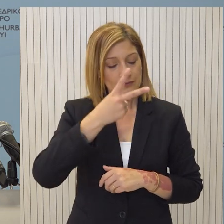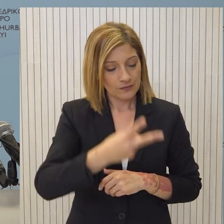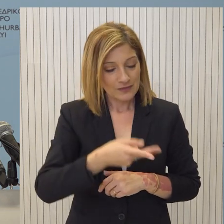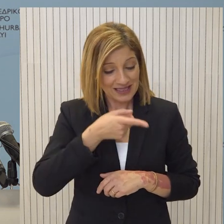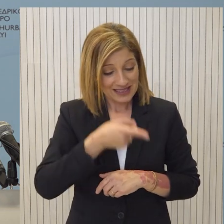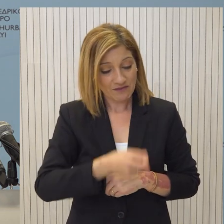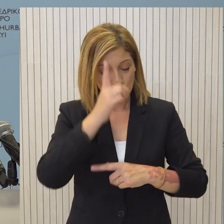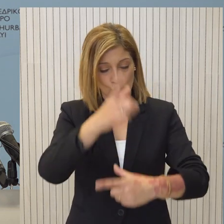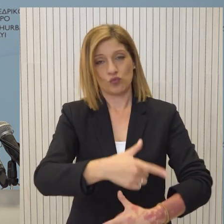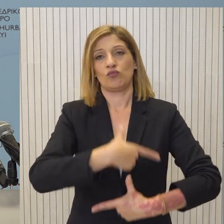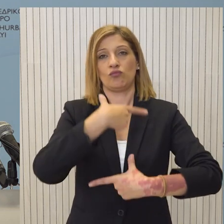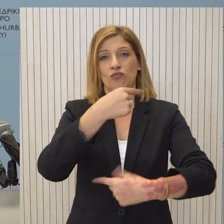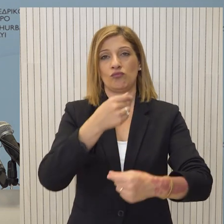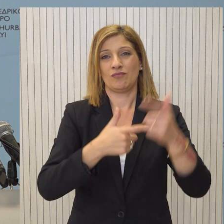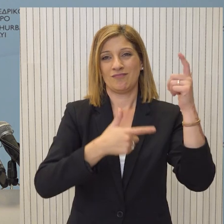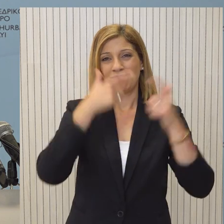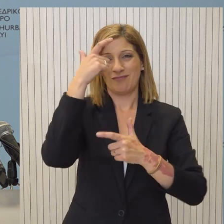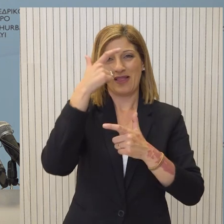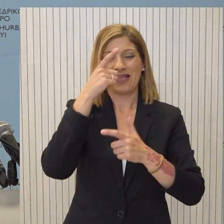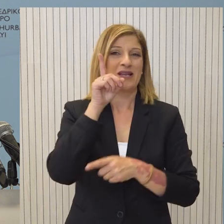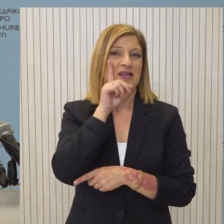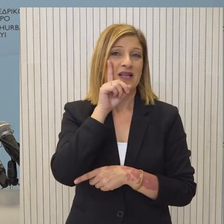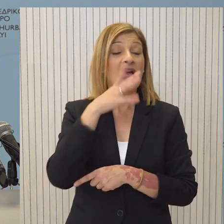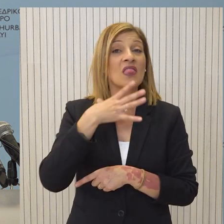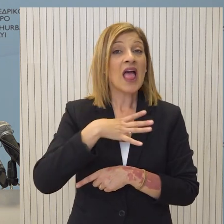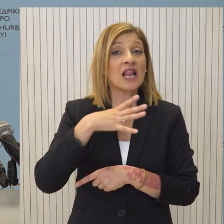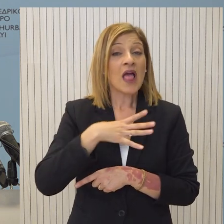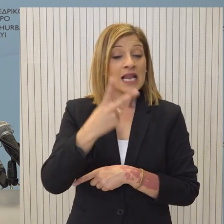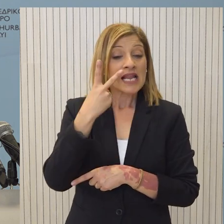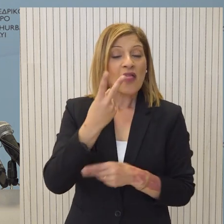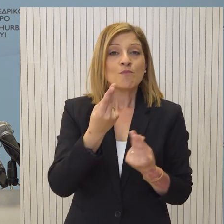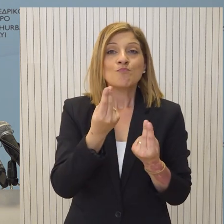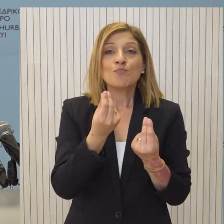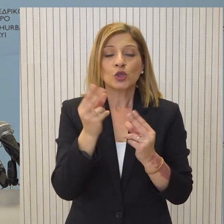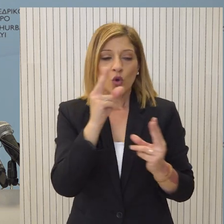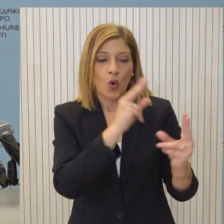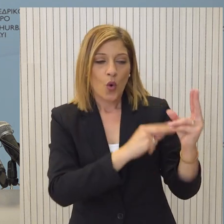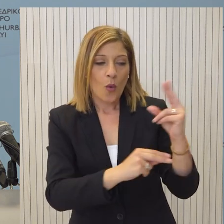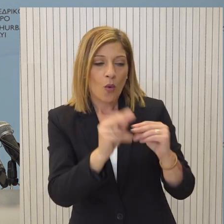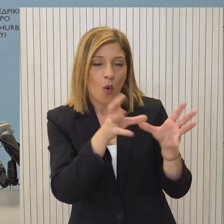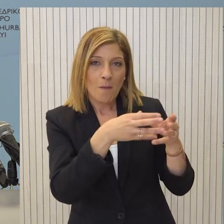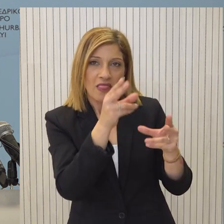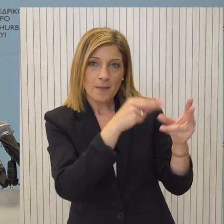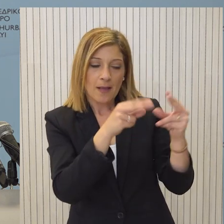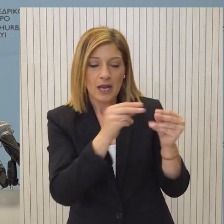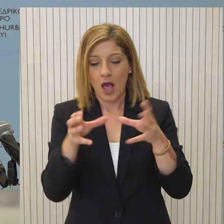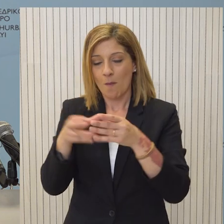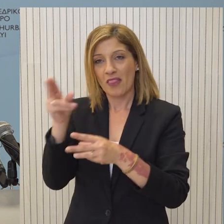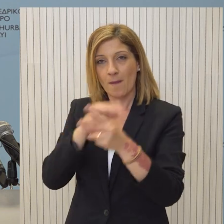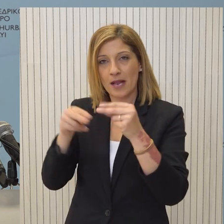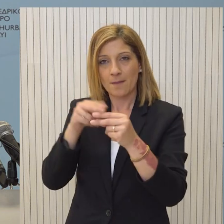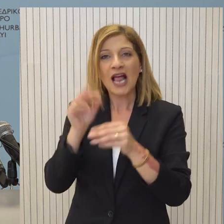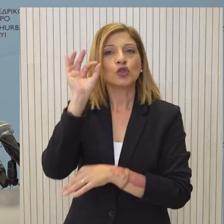Απεσταλμένου του Γενικού Γραμματέα θα είναι να δερευνήσει την προοπτική επανέναρξης μέσα από εντατικές προσπάθειες με ύψιστη